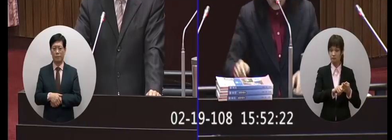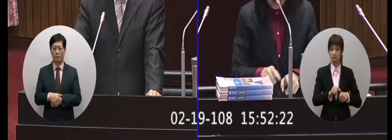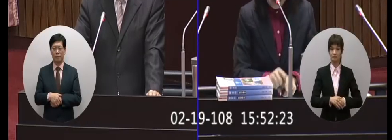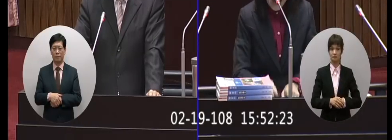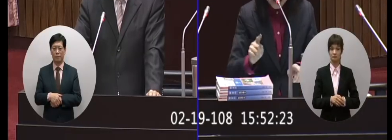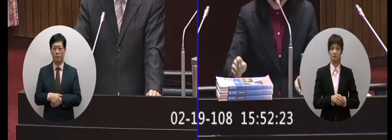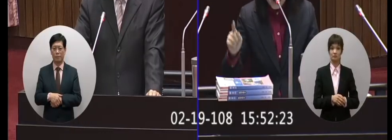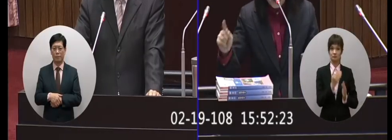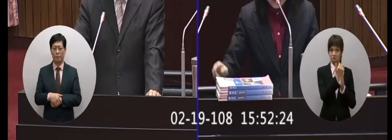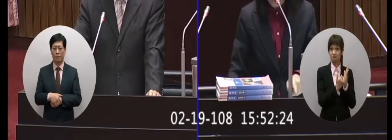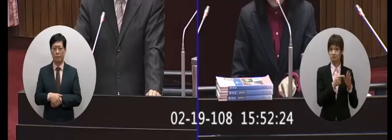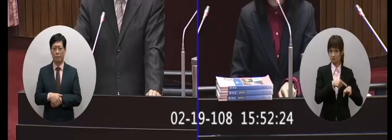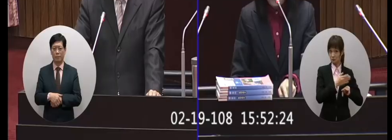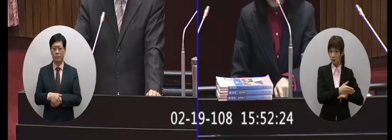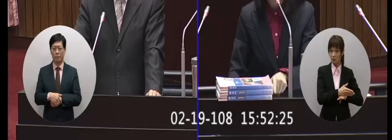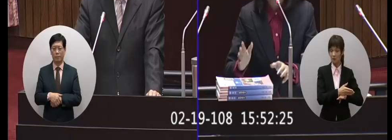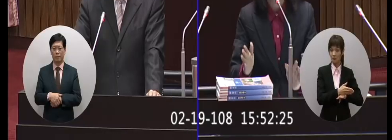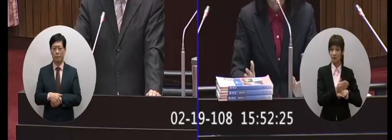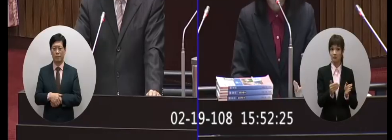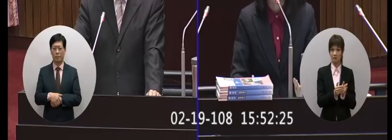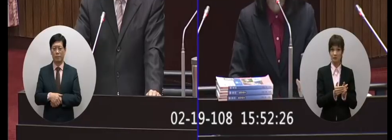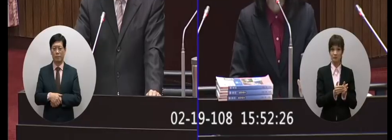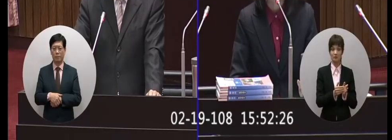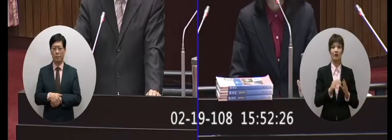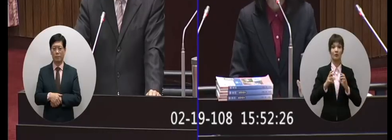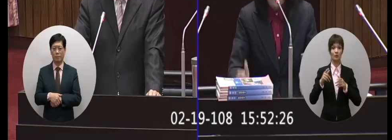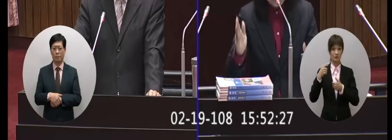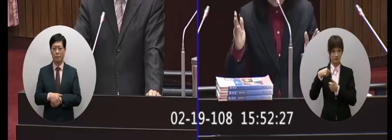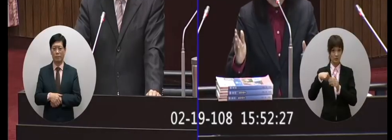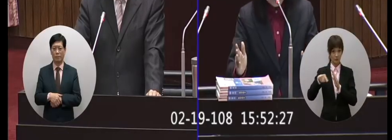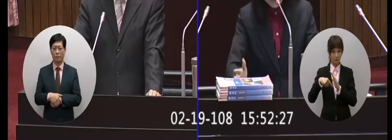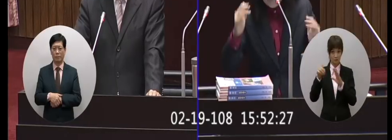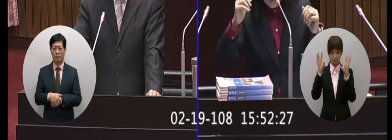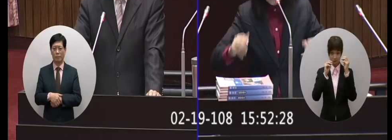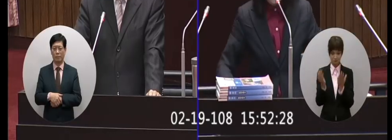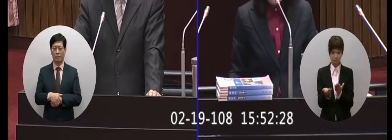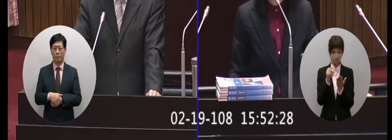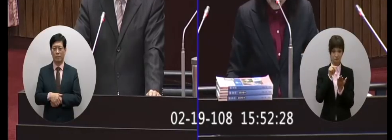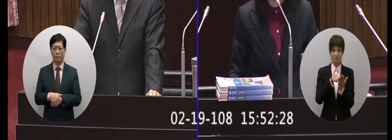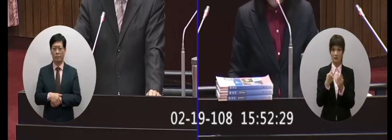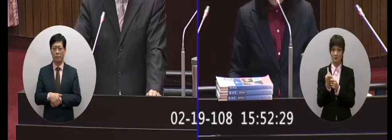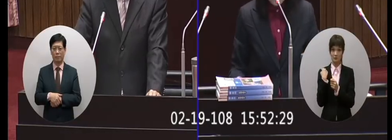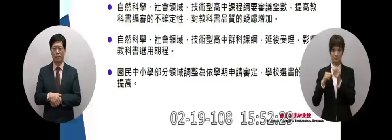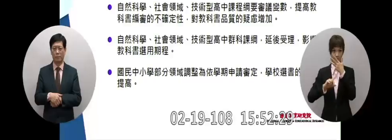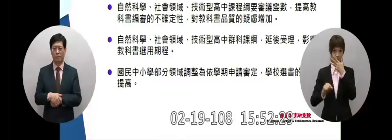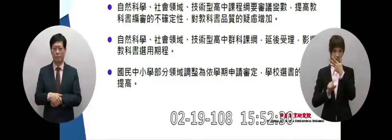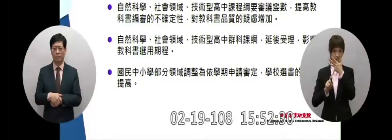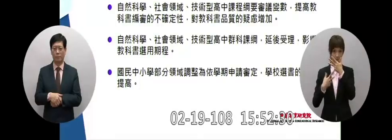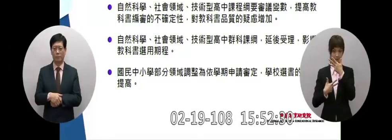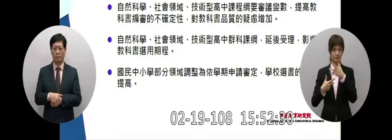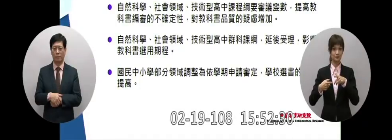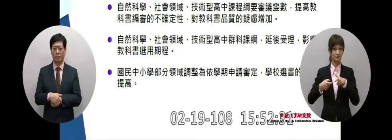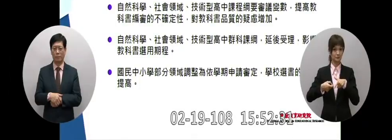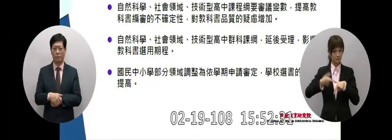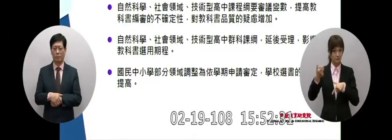說你剛剛過按照國教院這是國教院的資料喔去年8月17號說如果